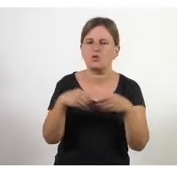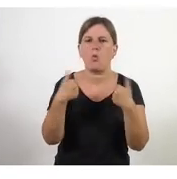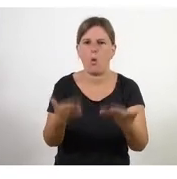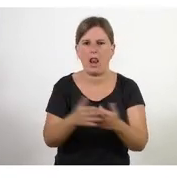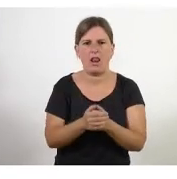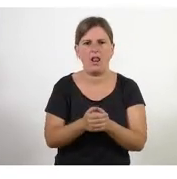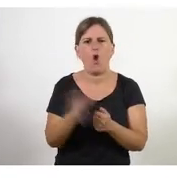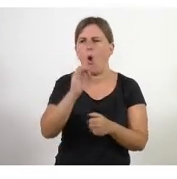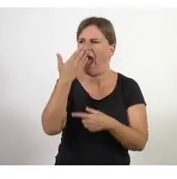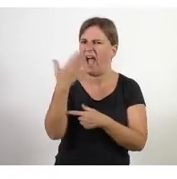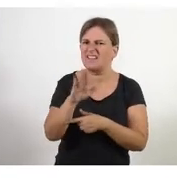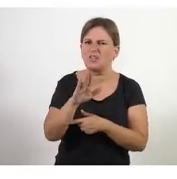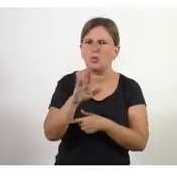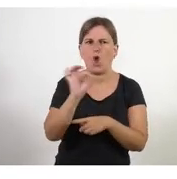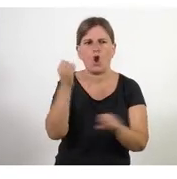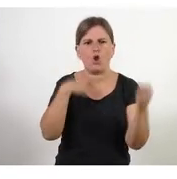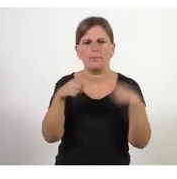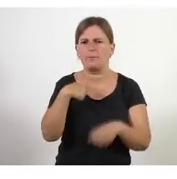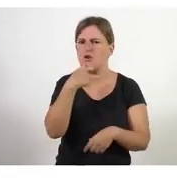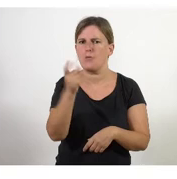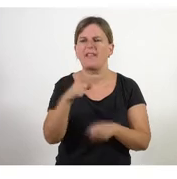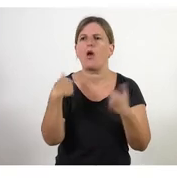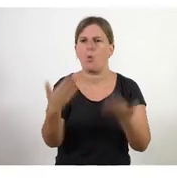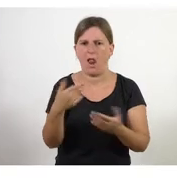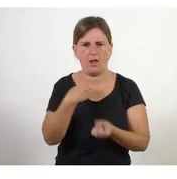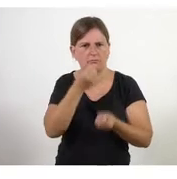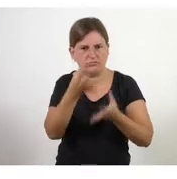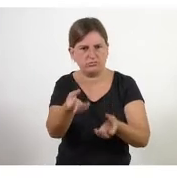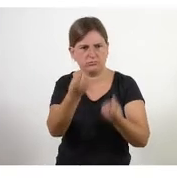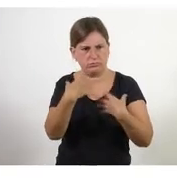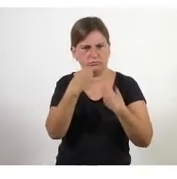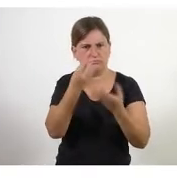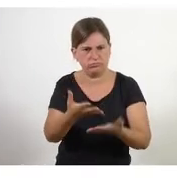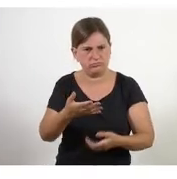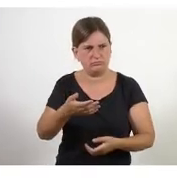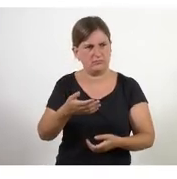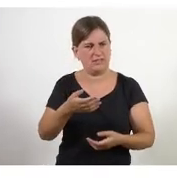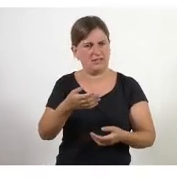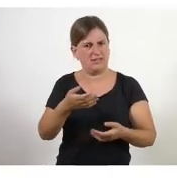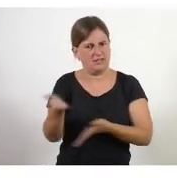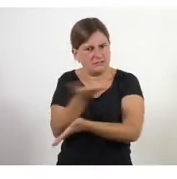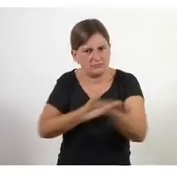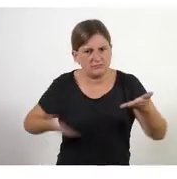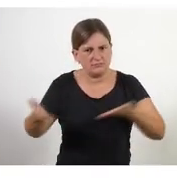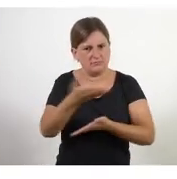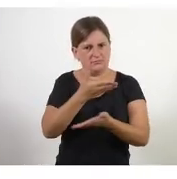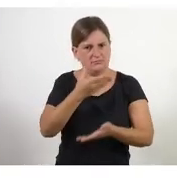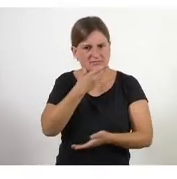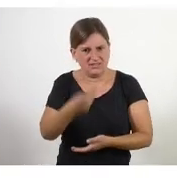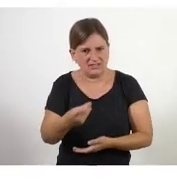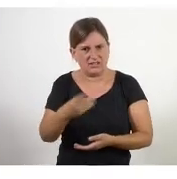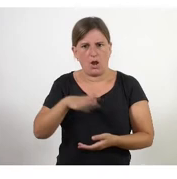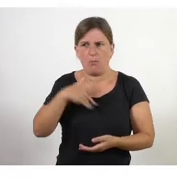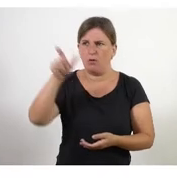quines actituds o comportaments no m'agraden compartir-les poder dir-ho poder expressar-ho poder que l'altra persona em